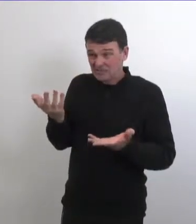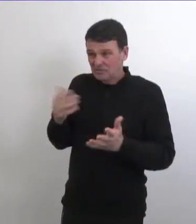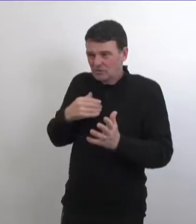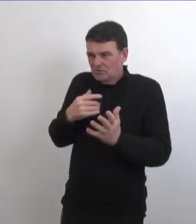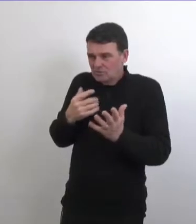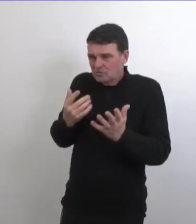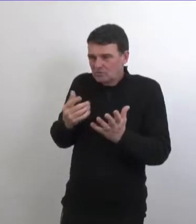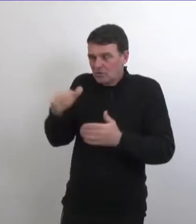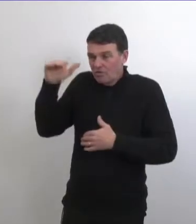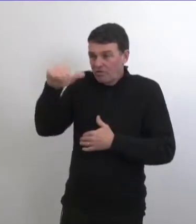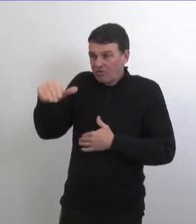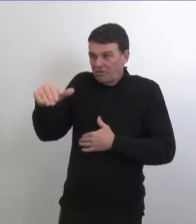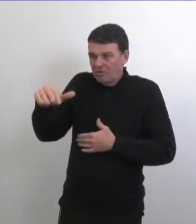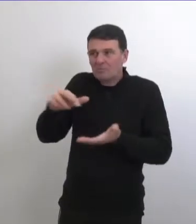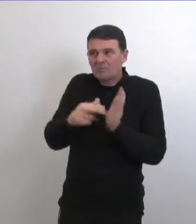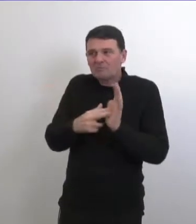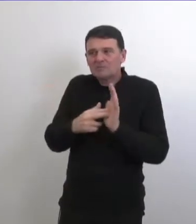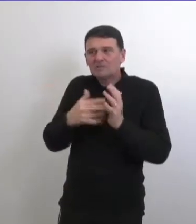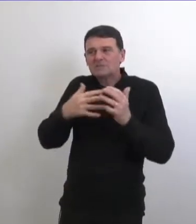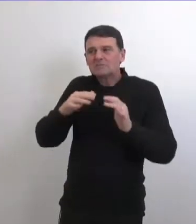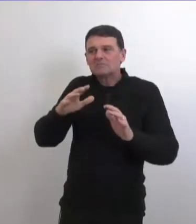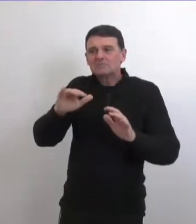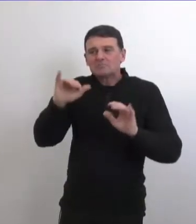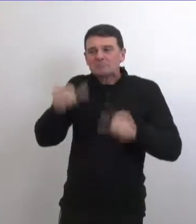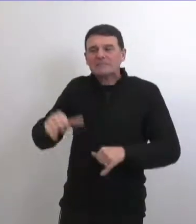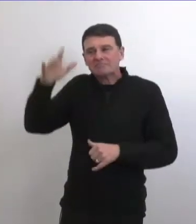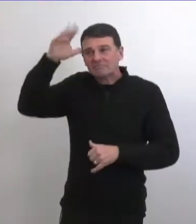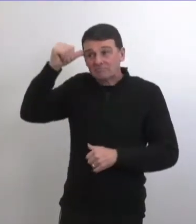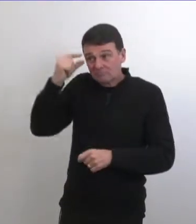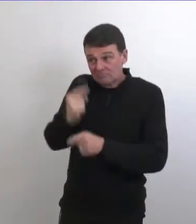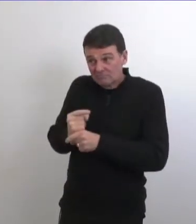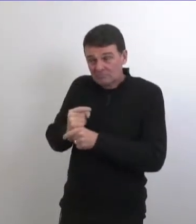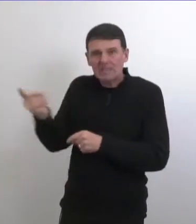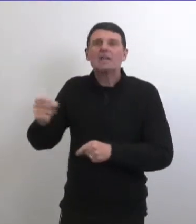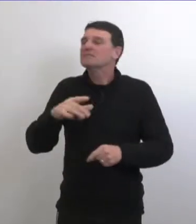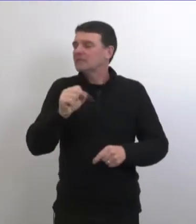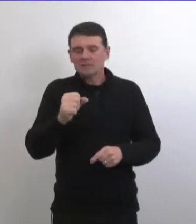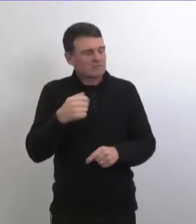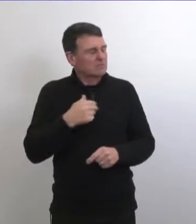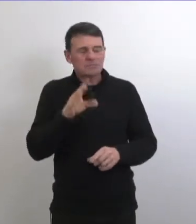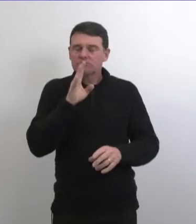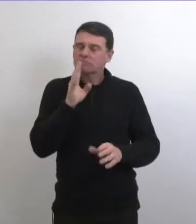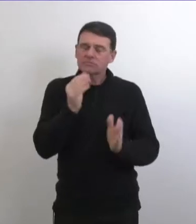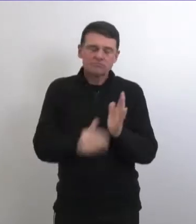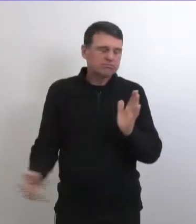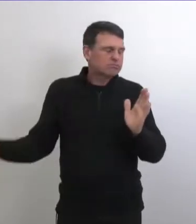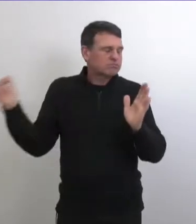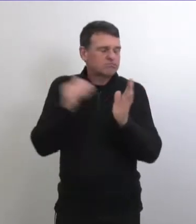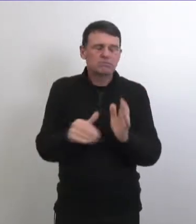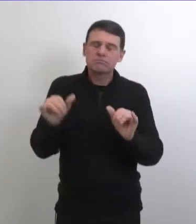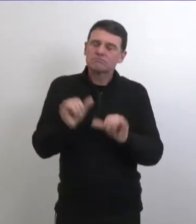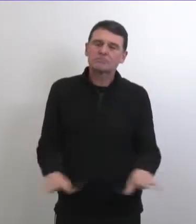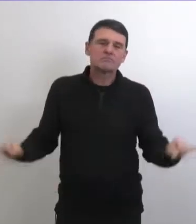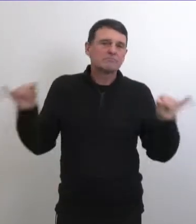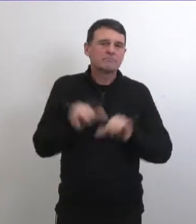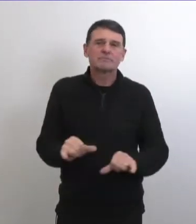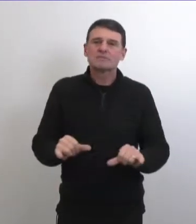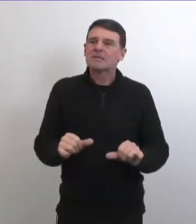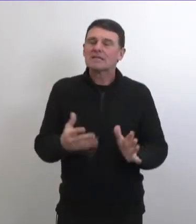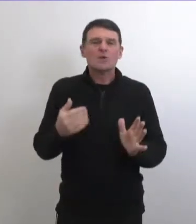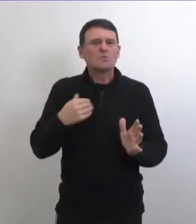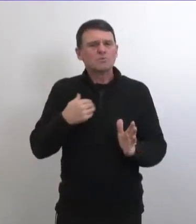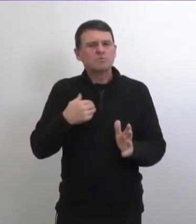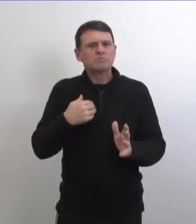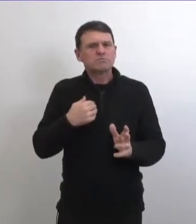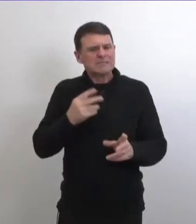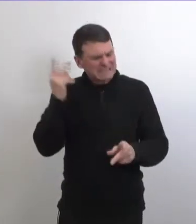ce que vous êtes en train de dire c'est qu'en fait là où on est c'est pas une raison de relaxer non on continue à